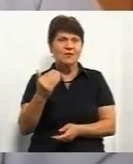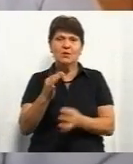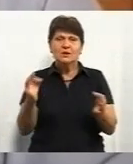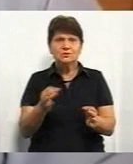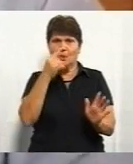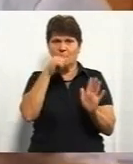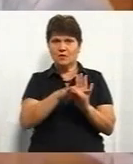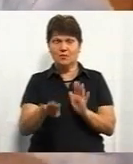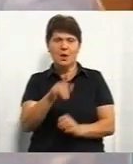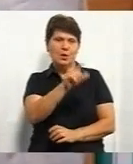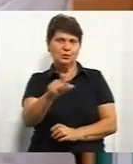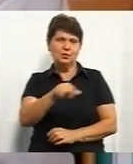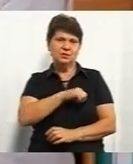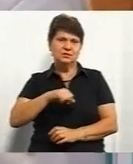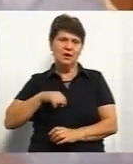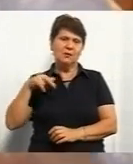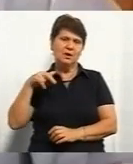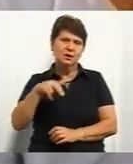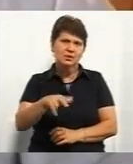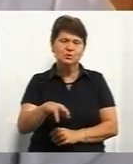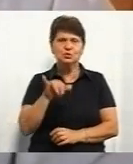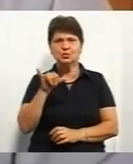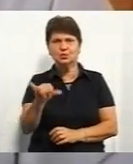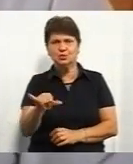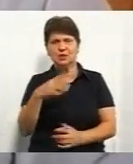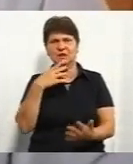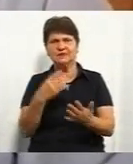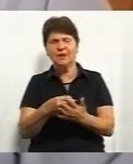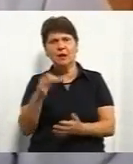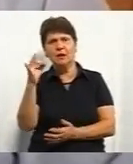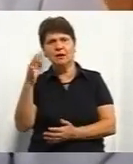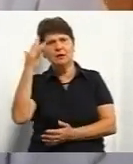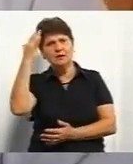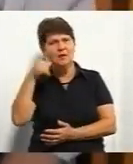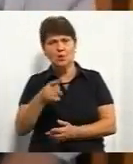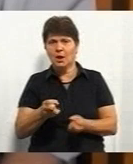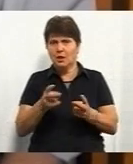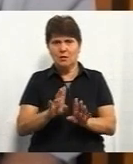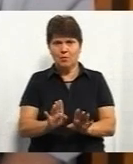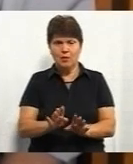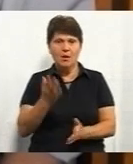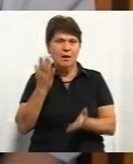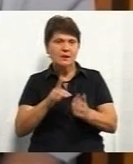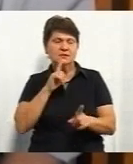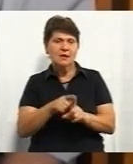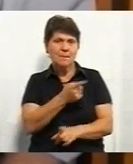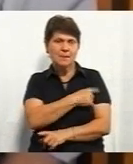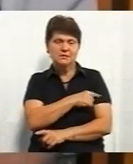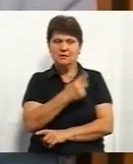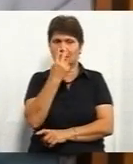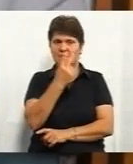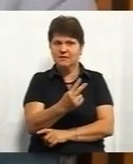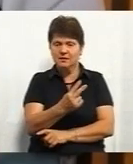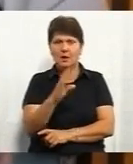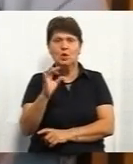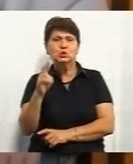вмешиваються. Эти люди сами идут куда-то себе, у них там свої інтереси, вони не опасны. Ну, если медсестра видит, или